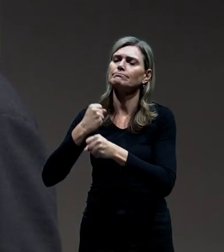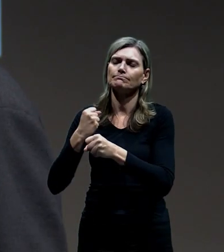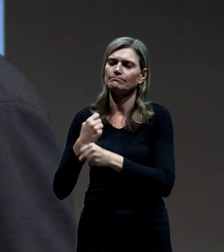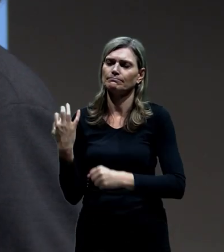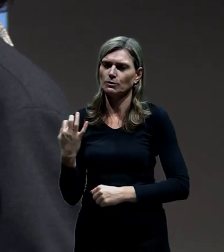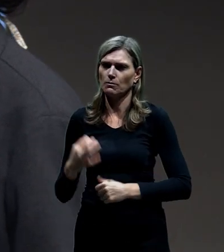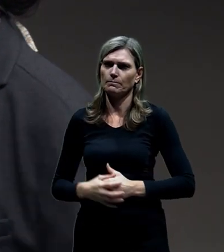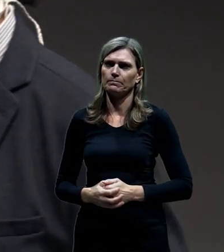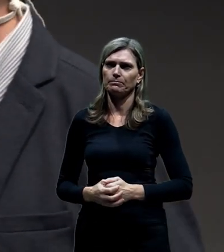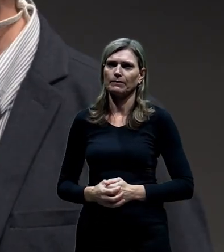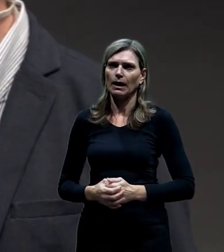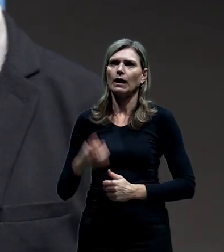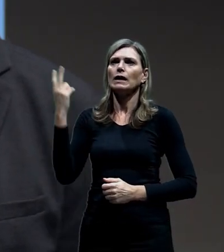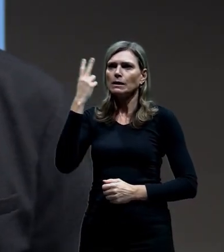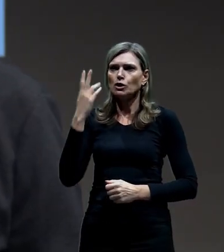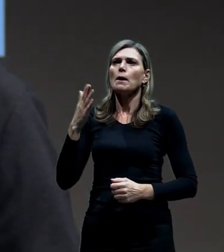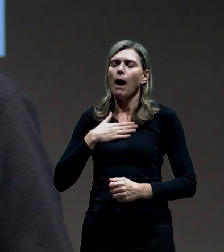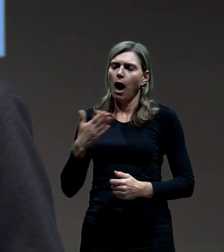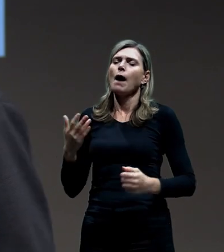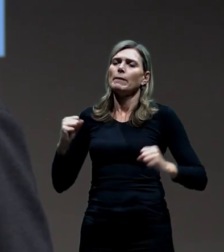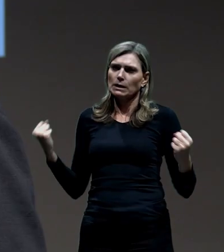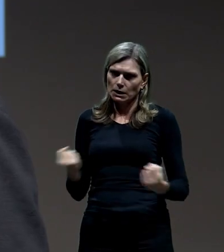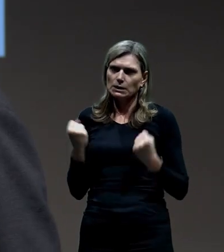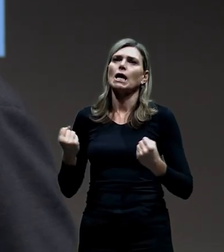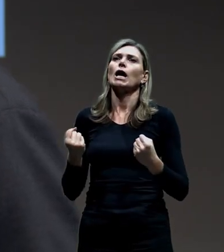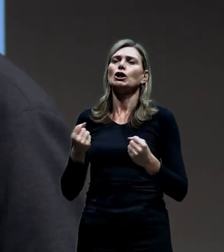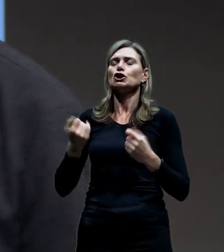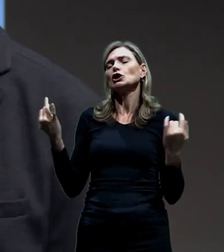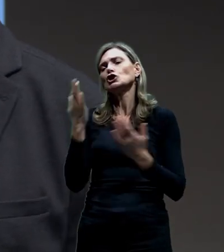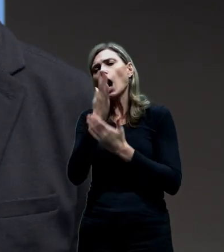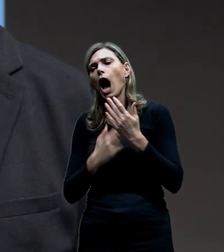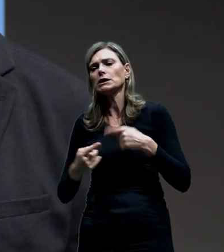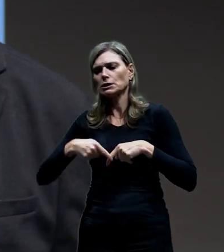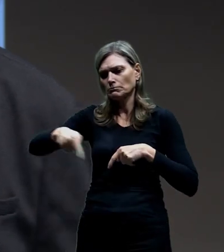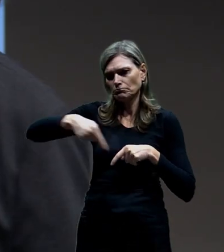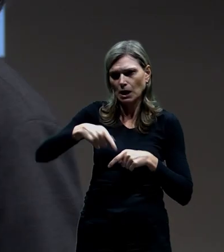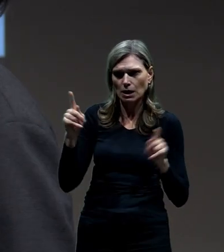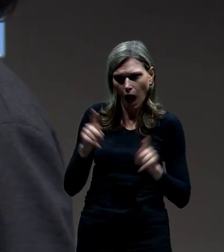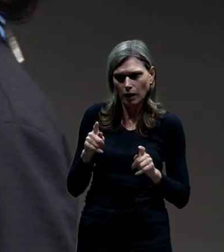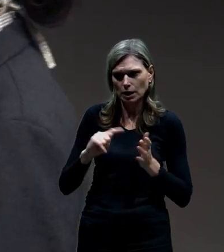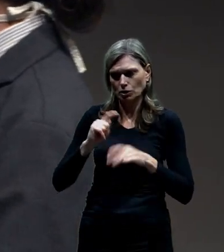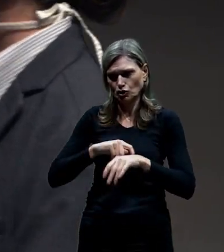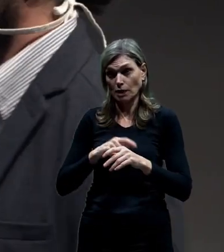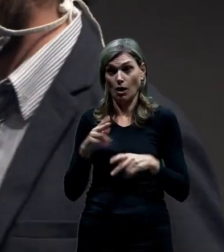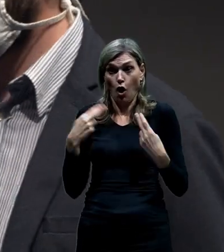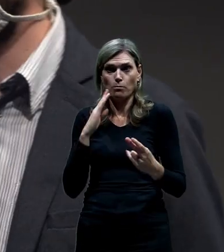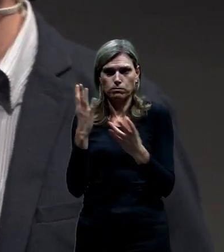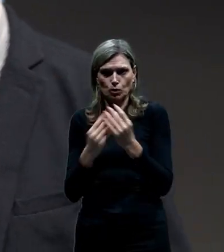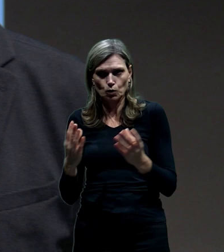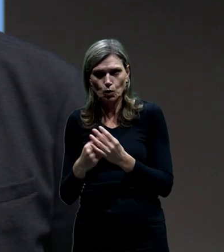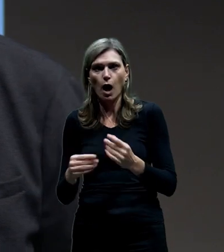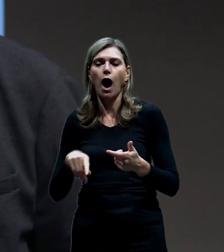určitě opatření, která můžeme realizovat v krátkodorebém horizontu, za chvíli je představím, a pak